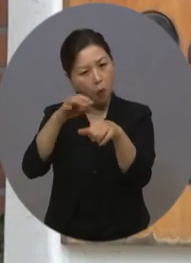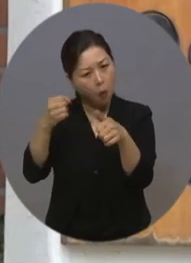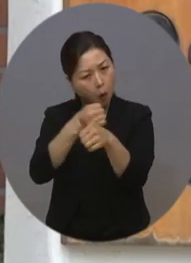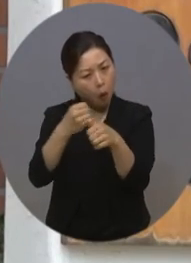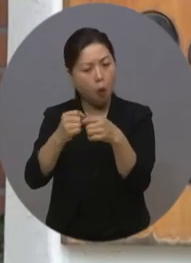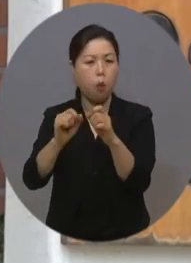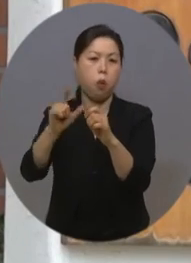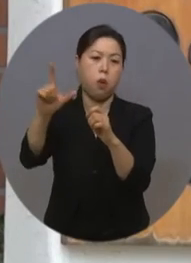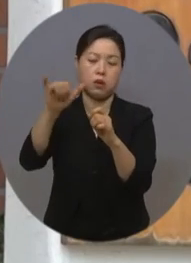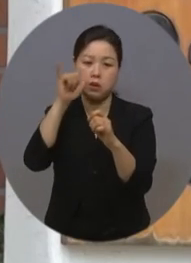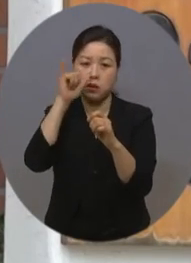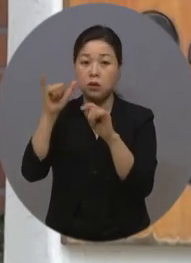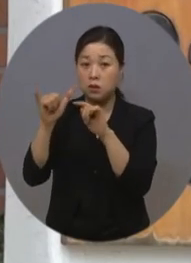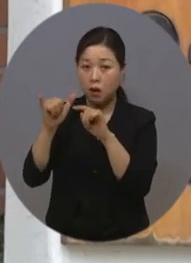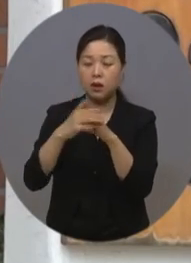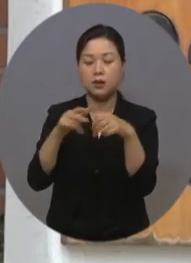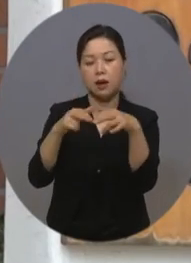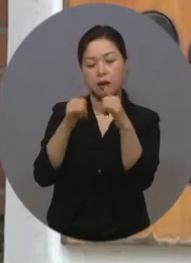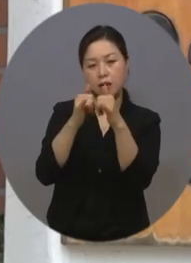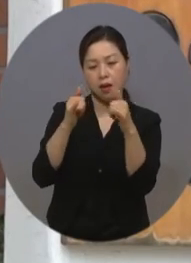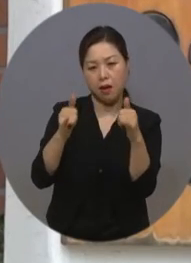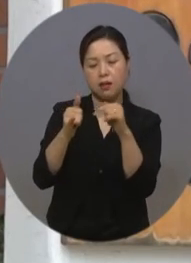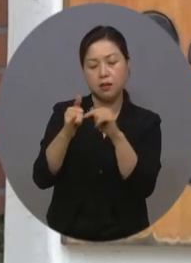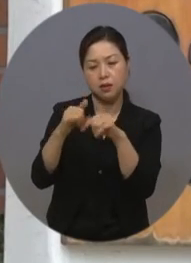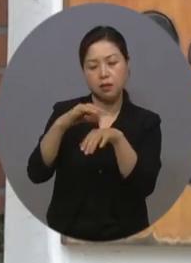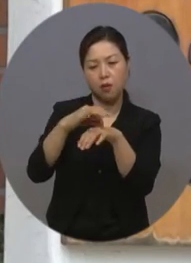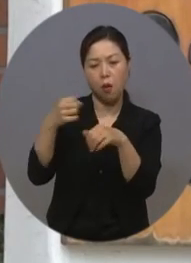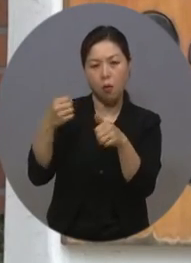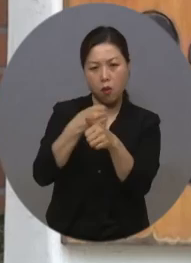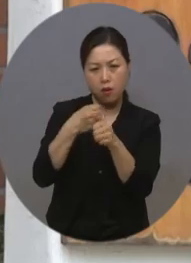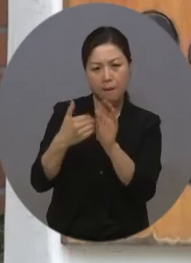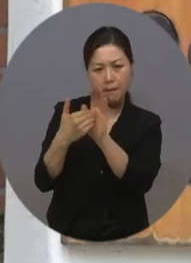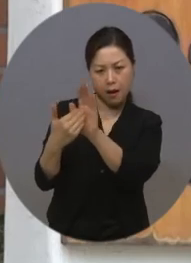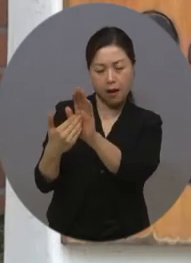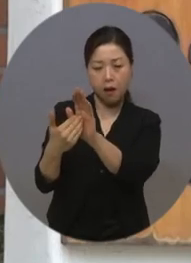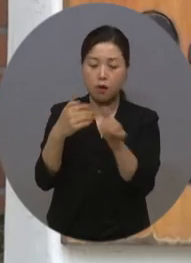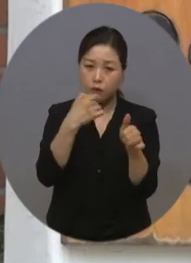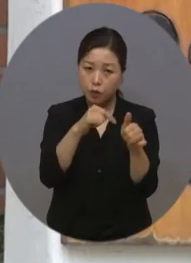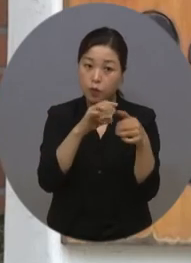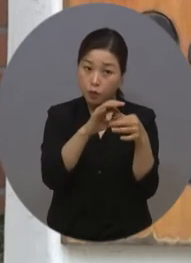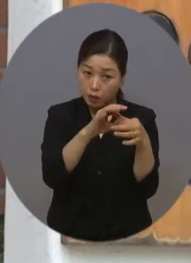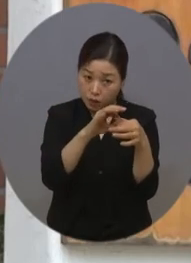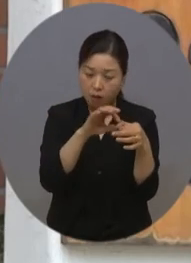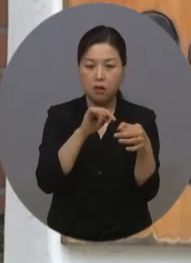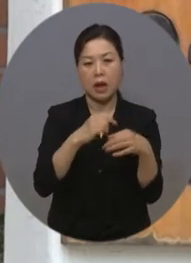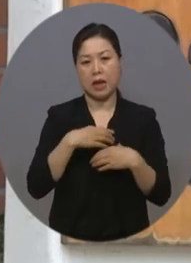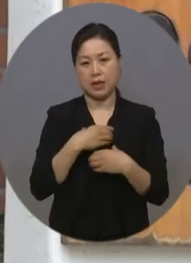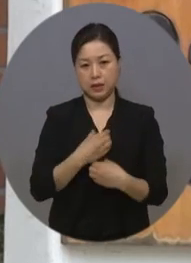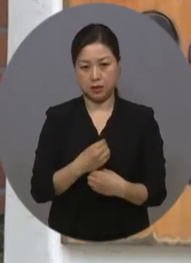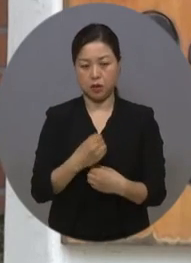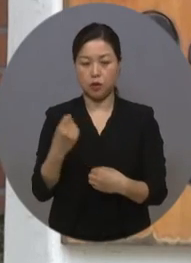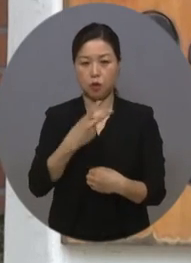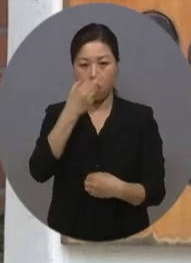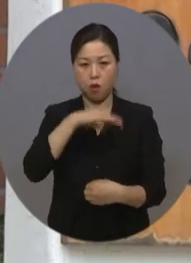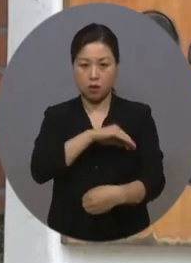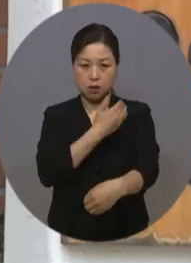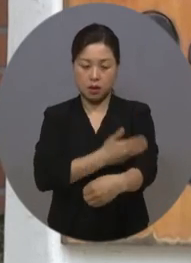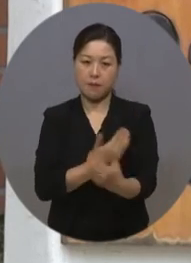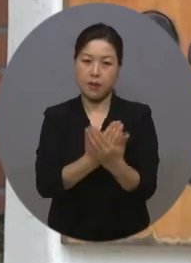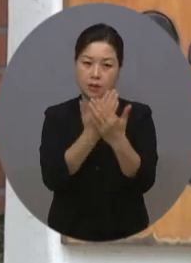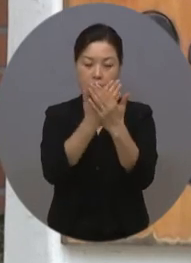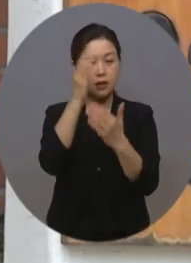예방 교육을 통해 장애인이 보다 안전한 환경에서 생활하고 또한 장애인들의 권익이 향상될 수 있기를 기대해봅니다.